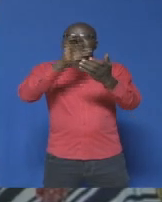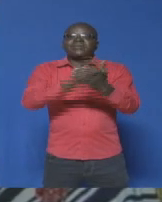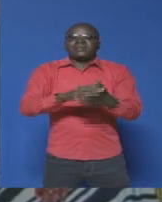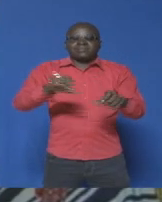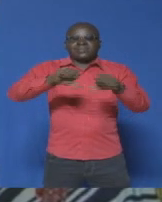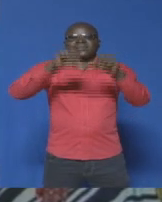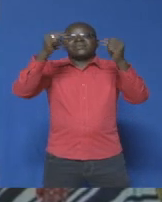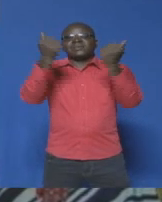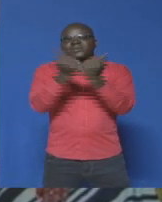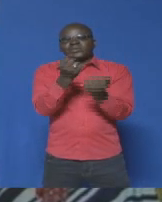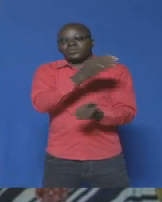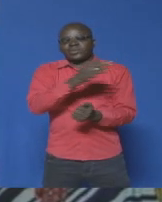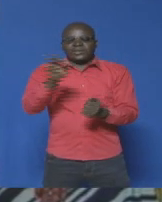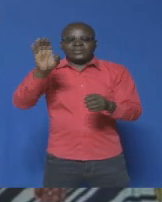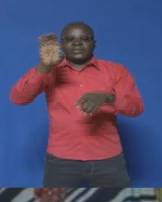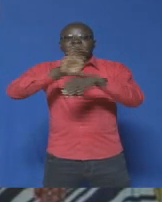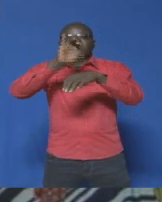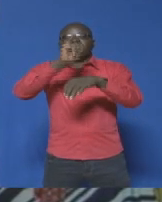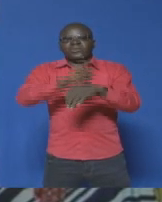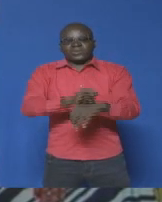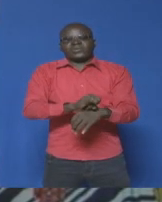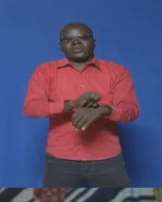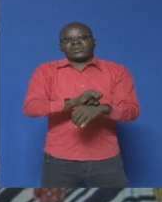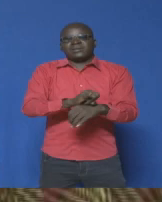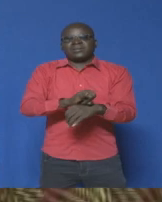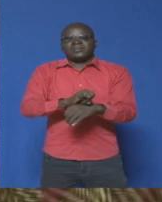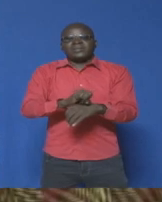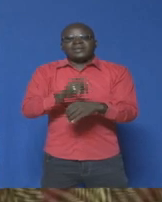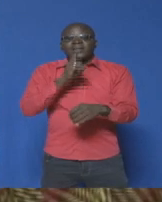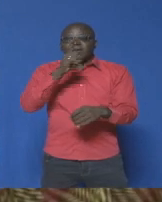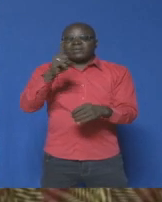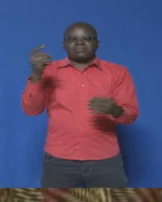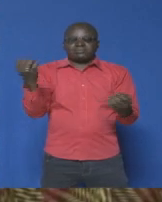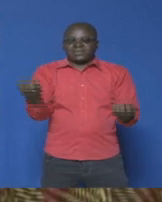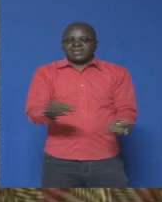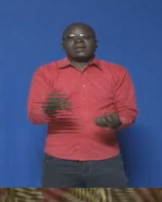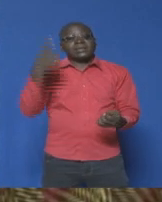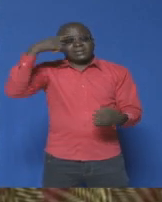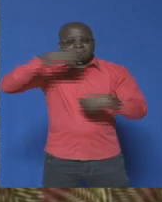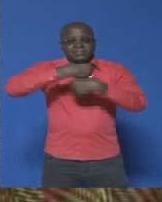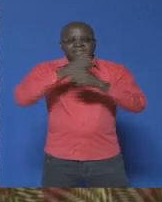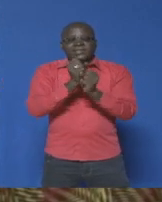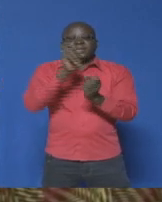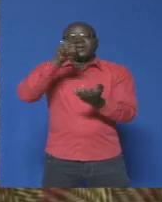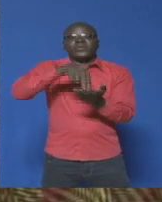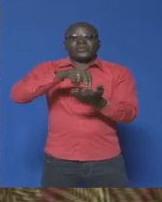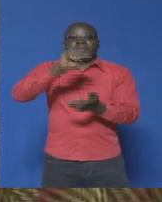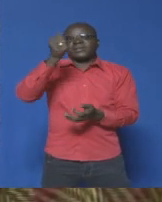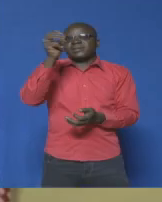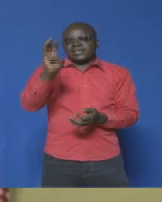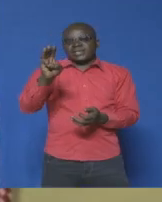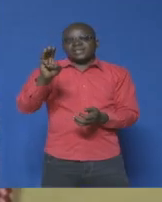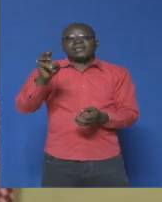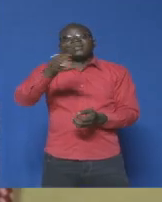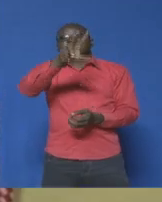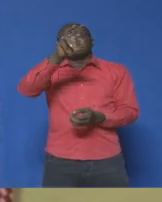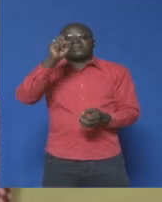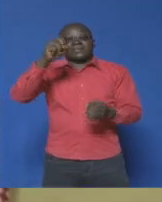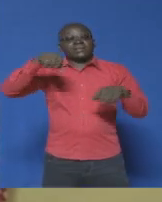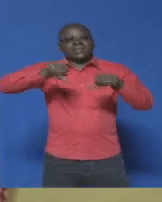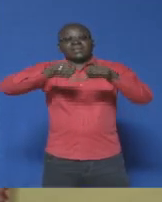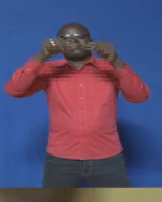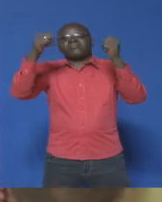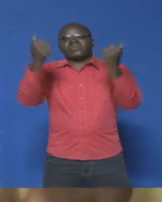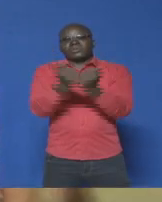Burkinabé de Côte d'Ivoire, la Flap C, est une d'elles. Créée en 2016 et regroupant plus de 30 associations, la fédération est